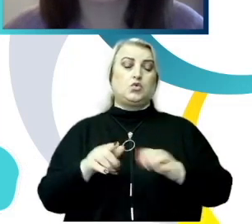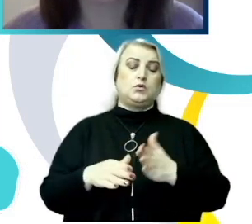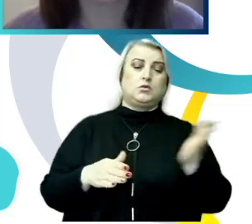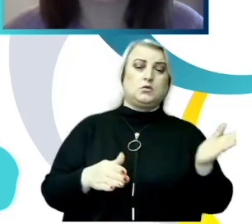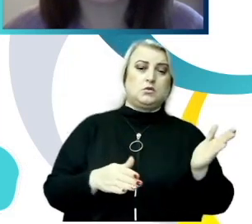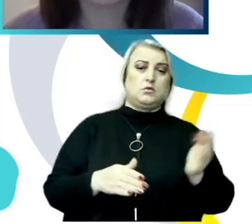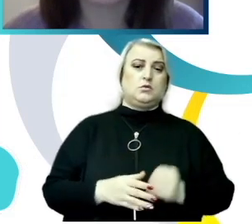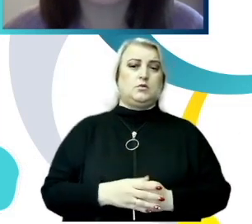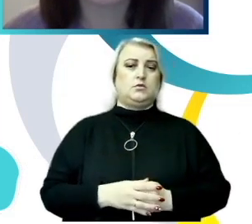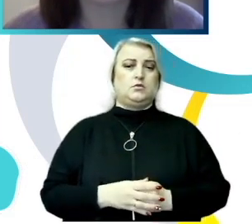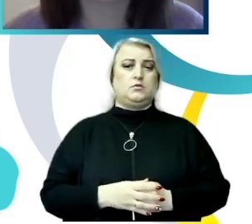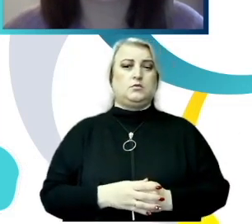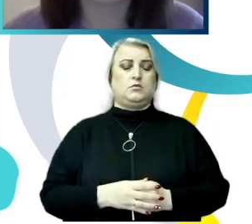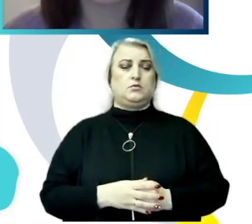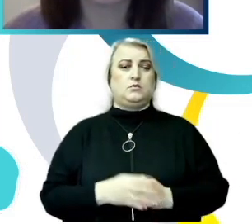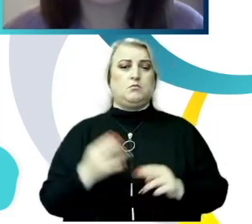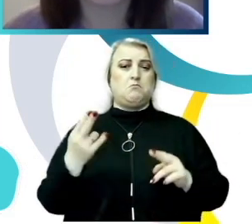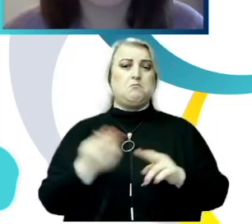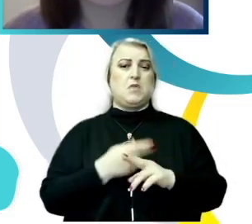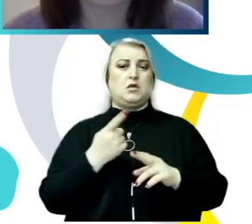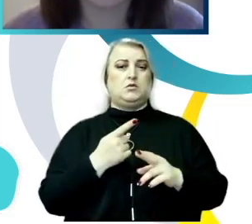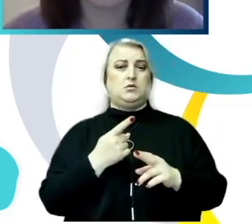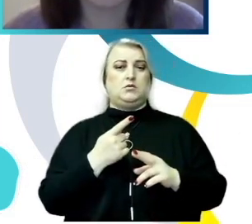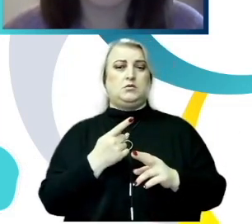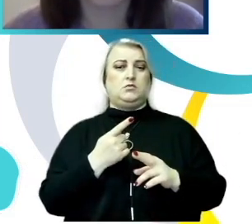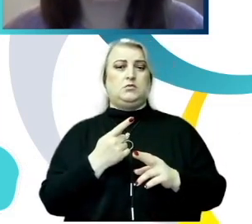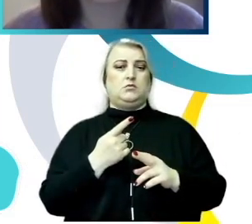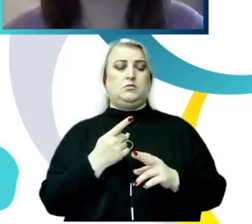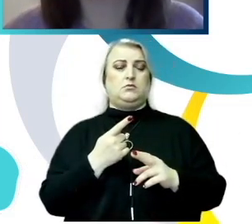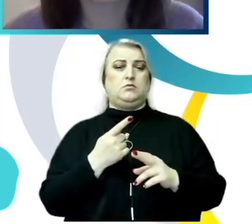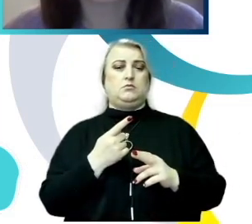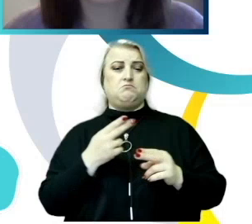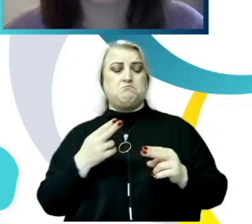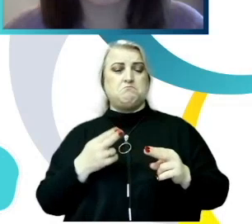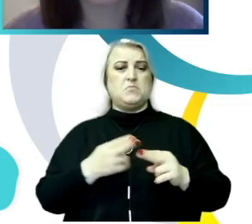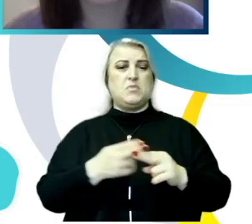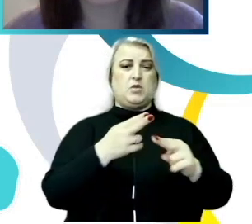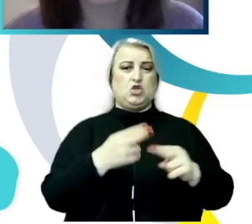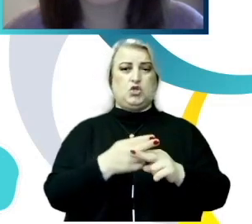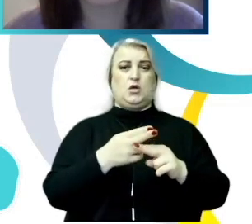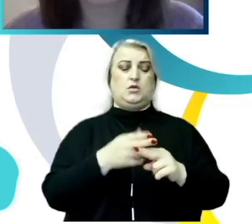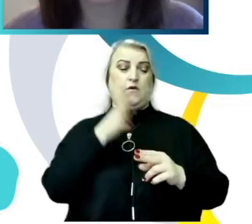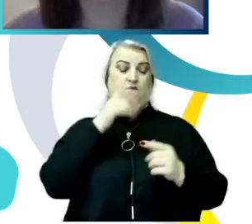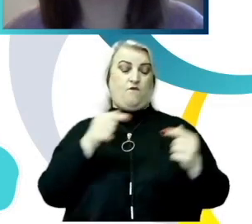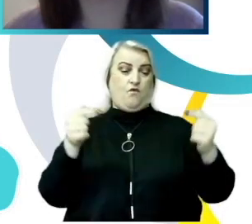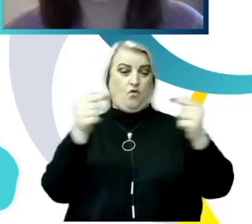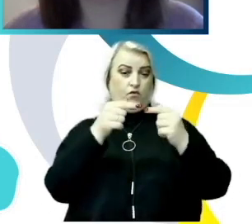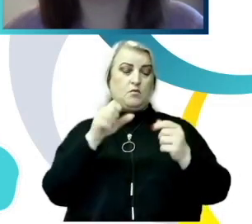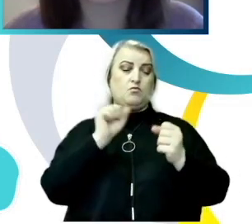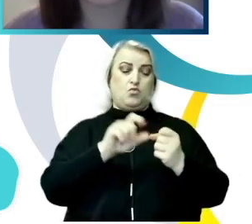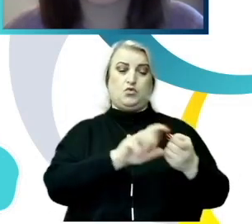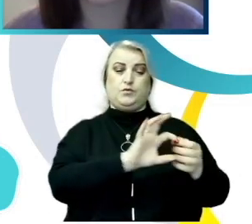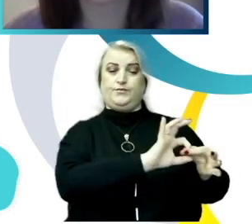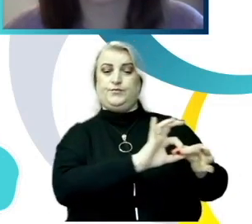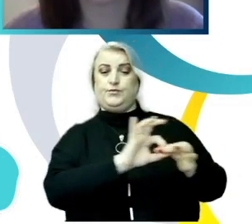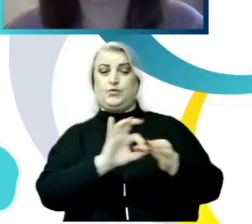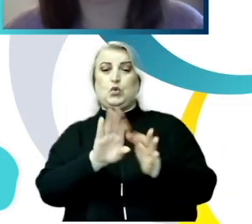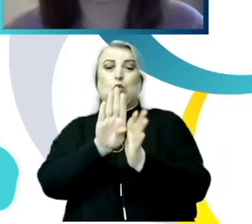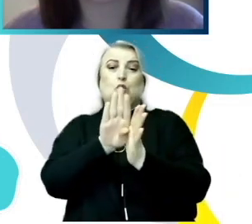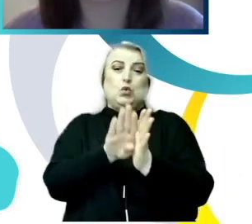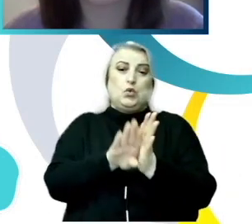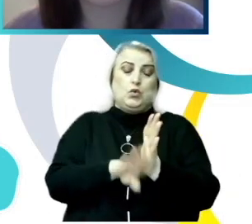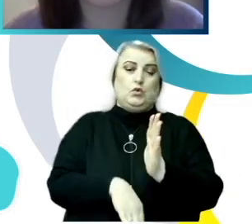fără a interveni eficient la timp practic pot să fie genereze amplificarea și